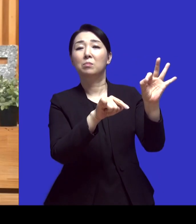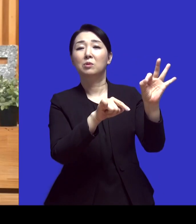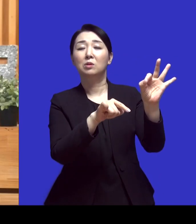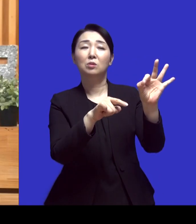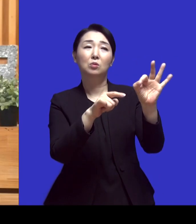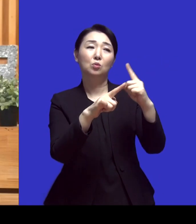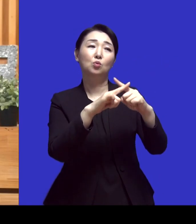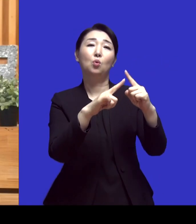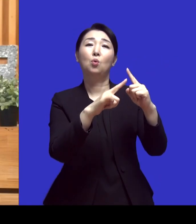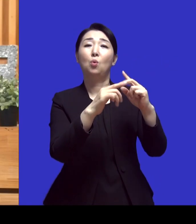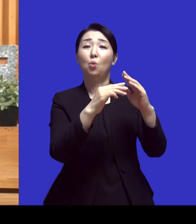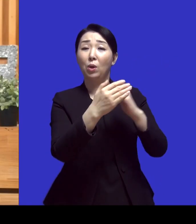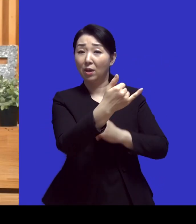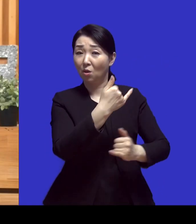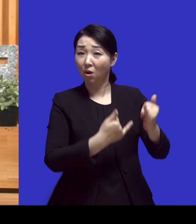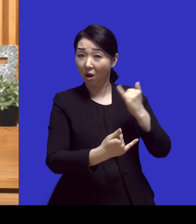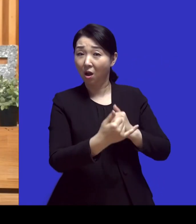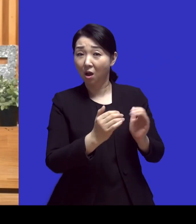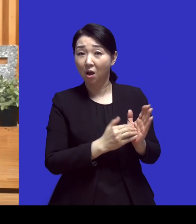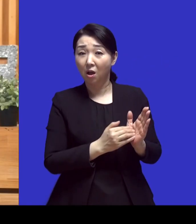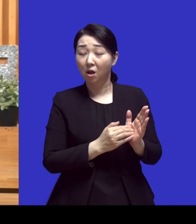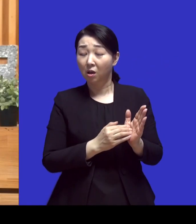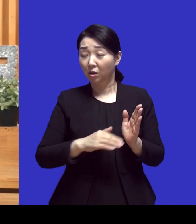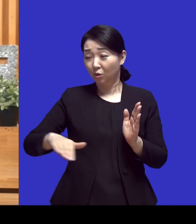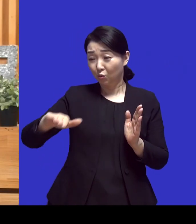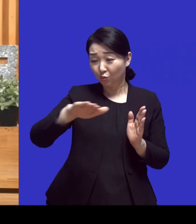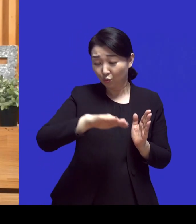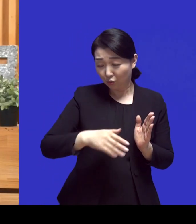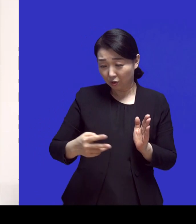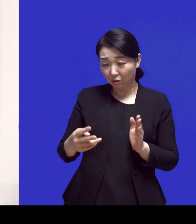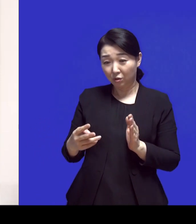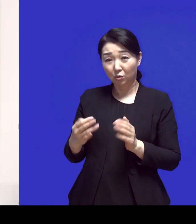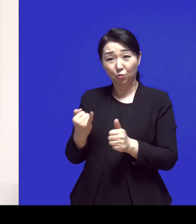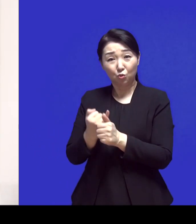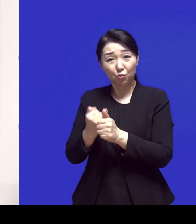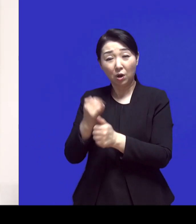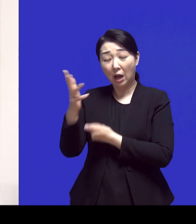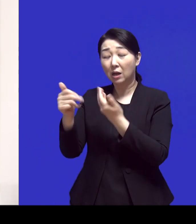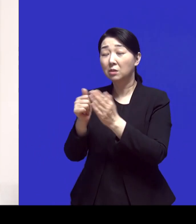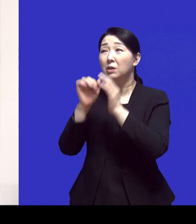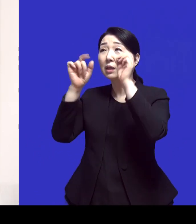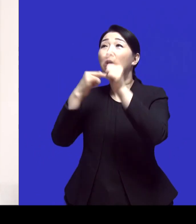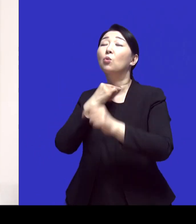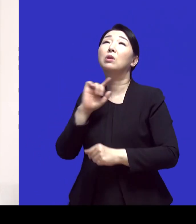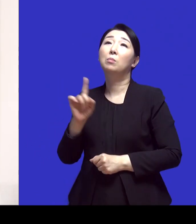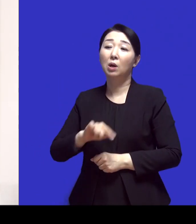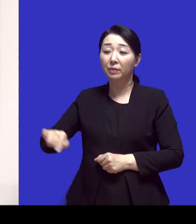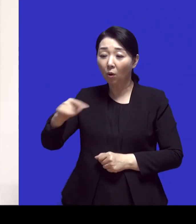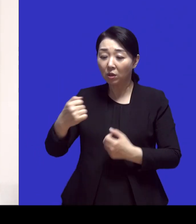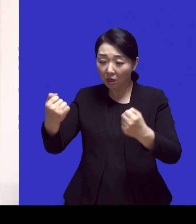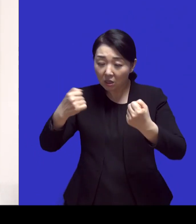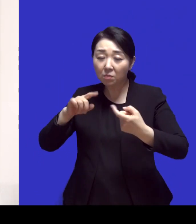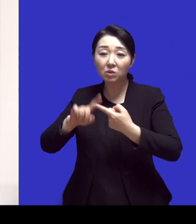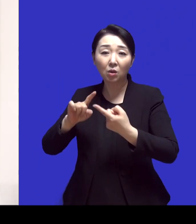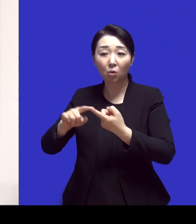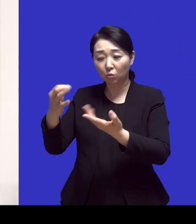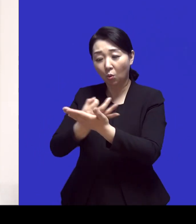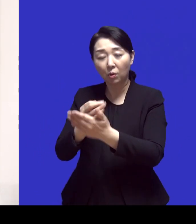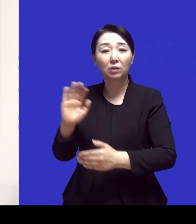근데 저희가 하나님이 깨닫기 원하게 하시는 게 너희 힘으로 돈 버는 거 아니고